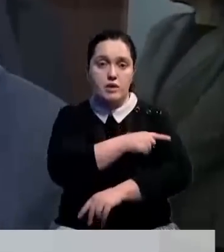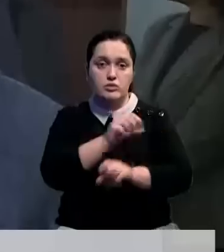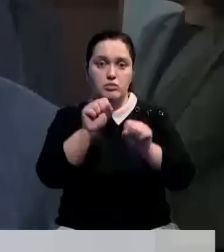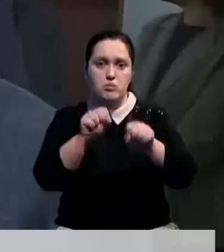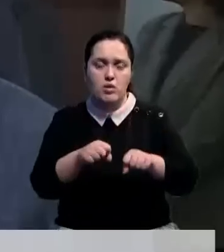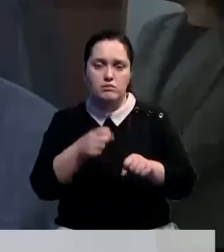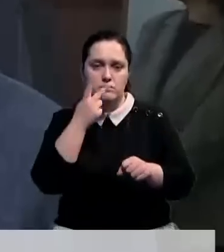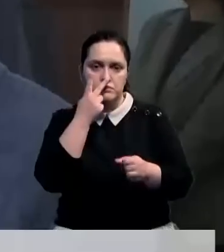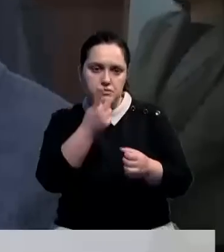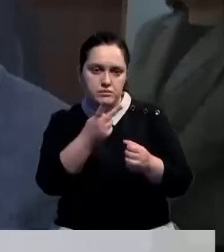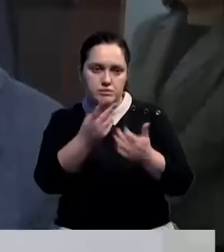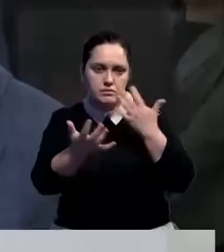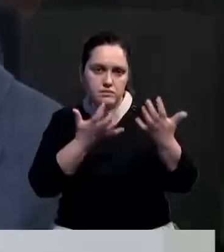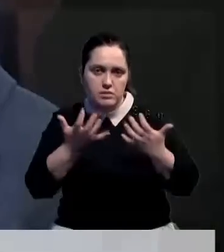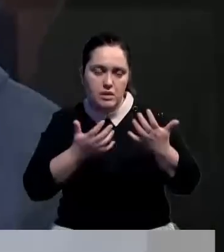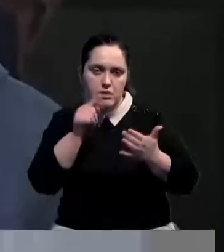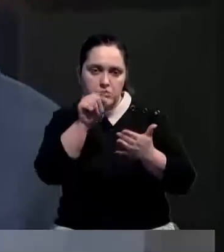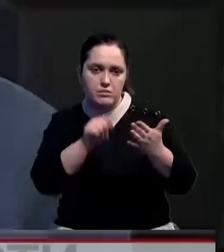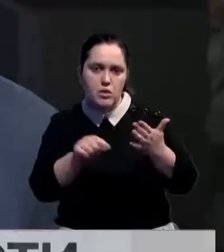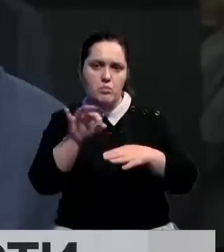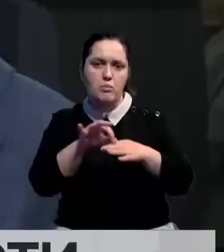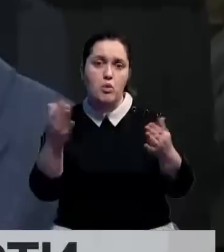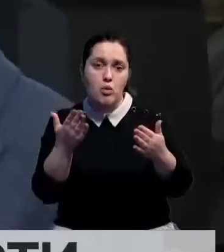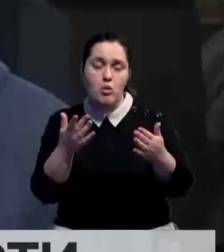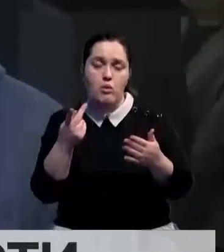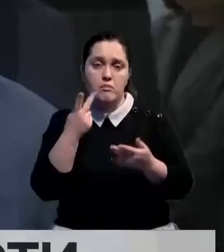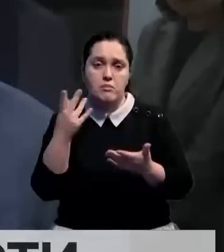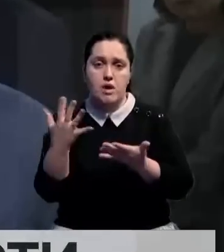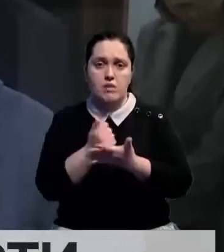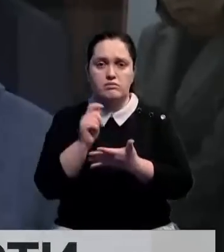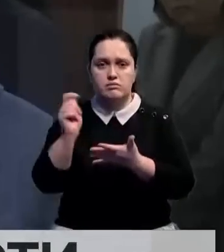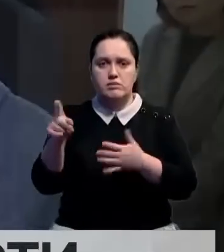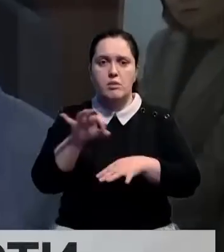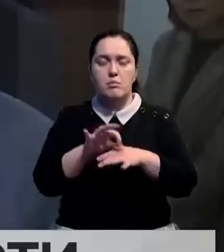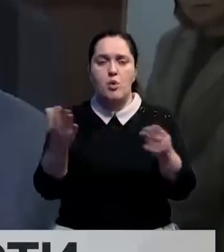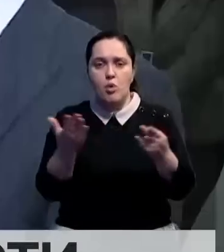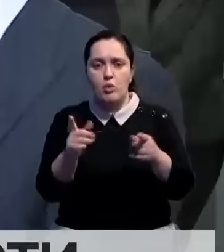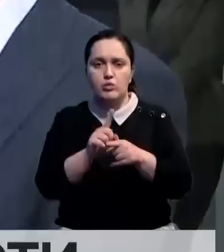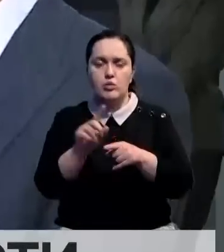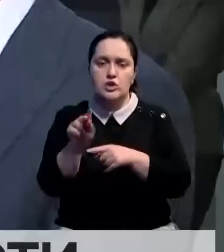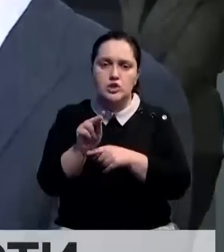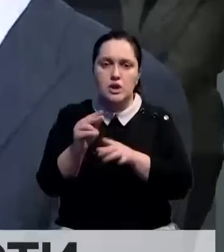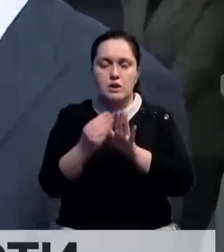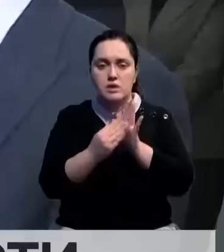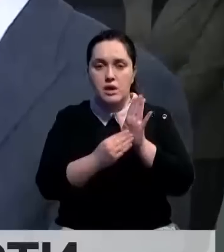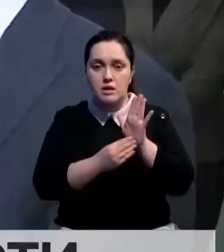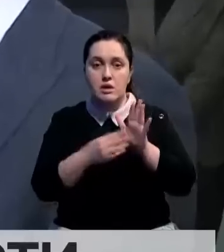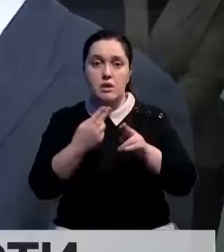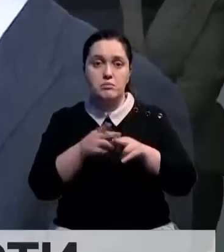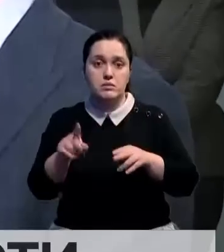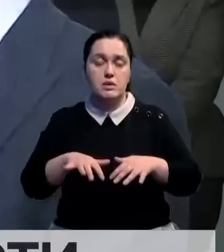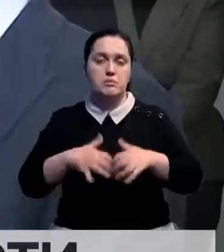объективно правильное решение, поставить диагноз и выписать конкретные рецепты по лечению. Это и есть та